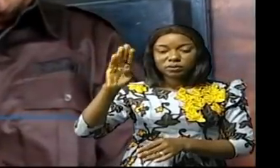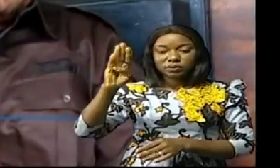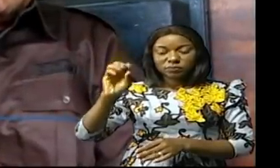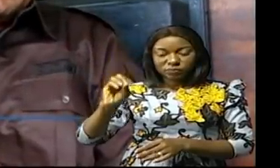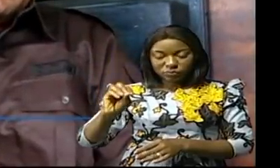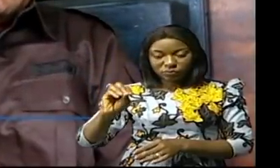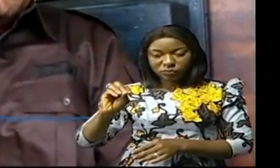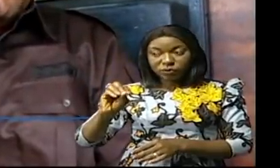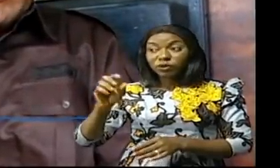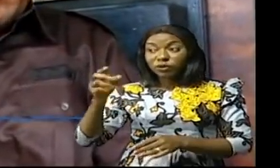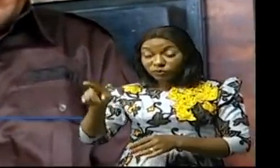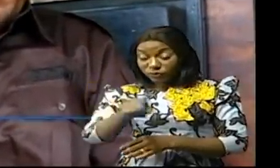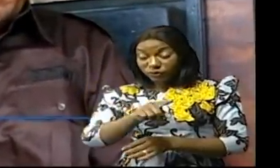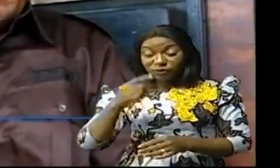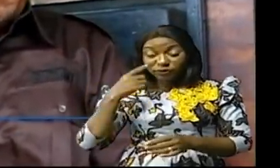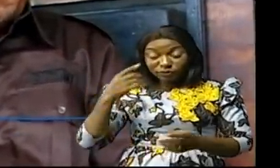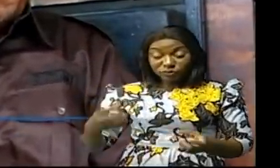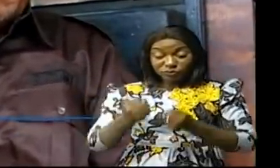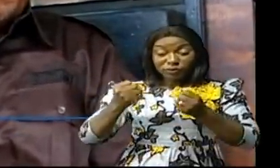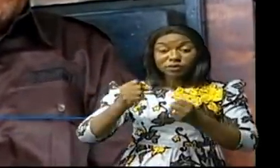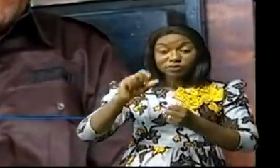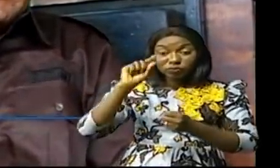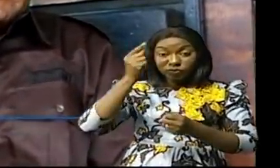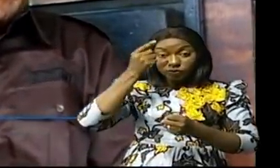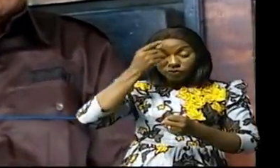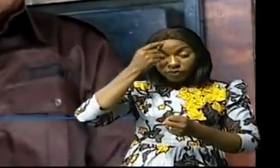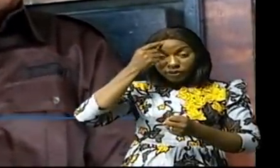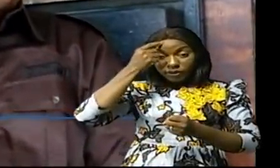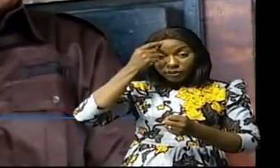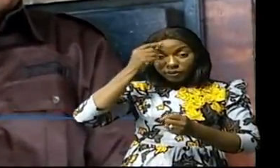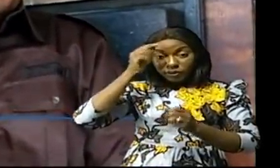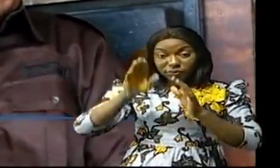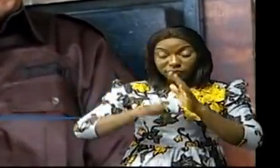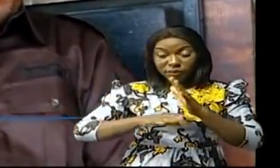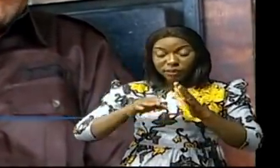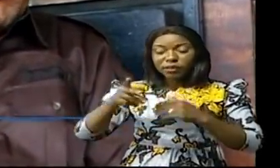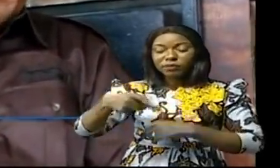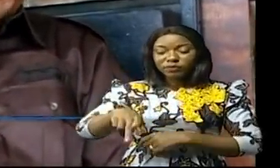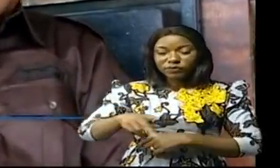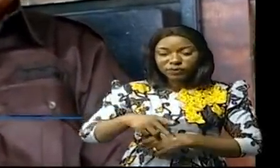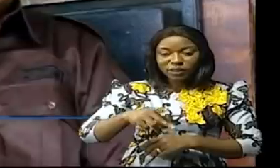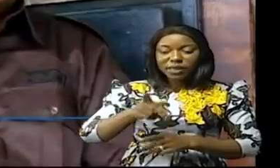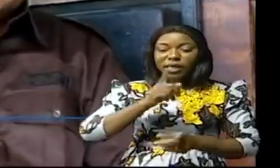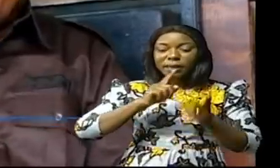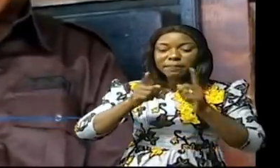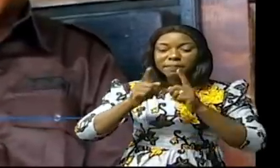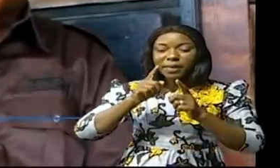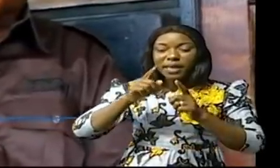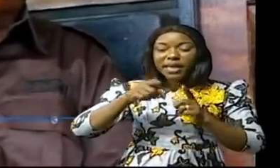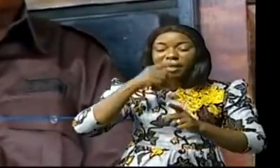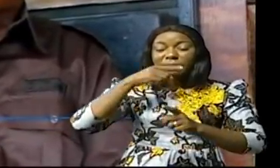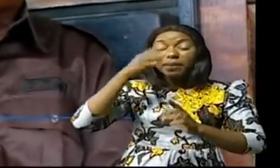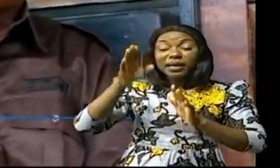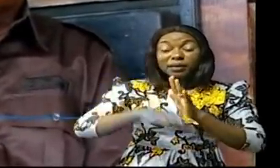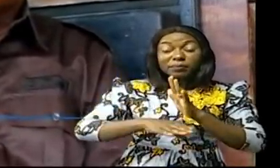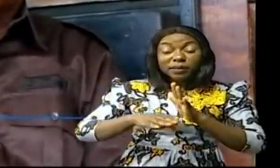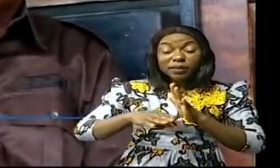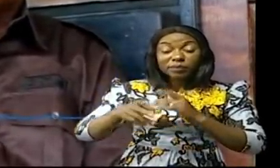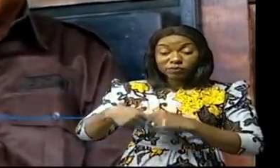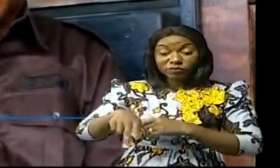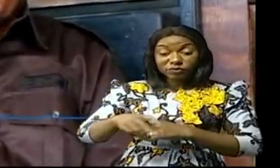que le gouvernement provincial, l'Assemblée provinciale n'a pas de bâtiments qu'il faut